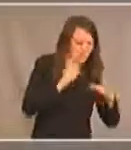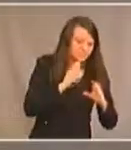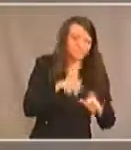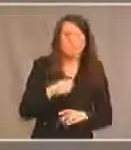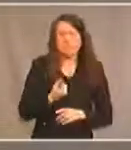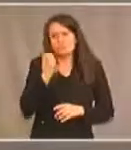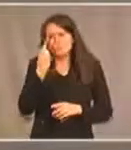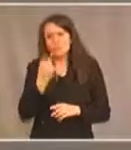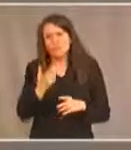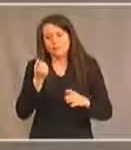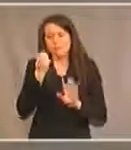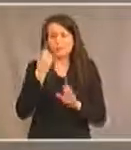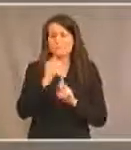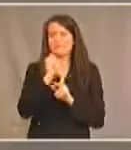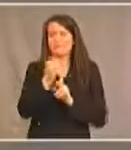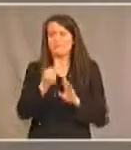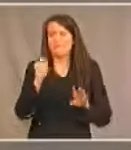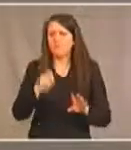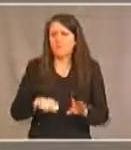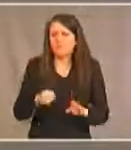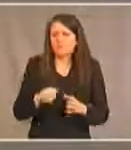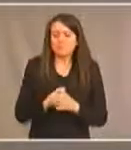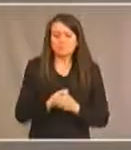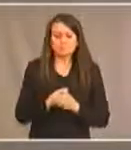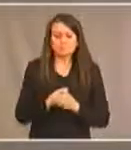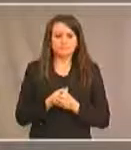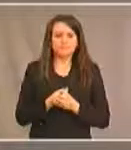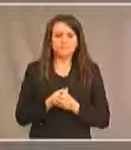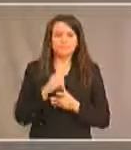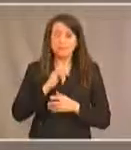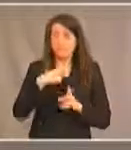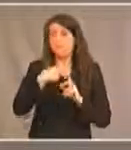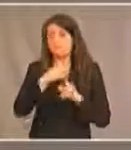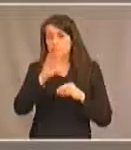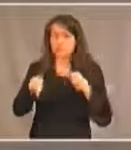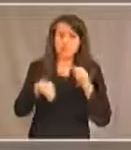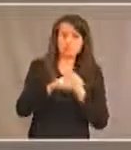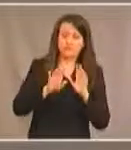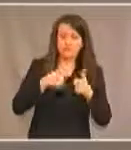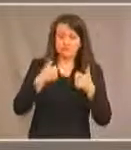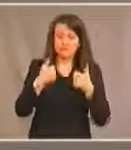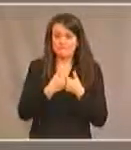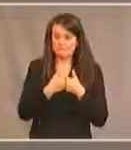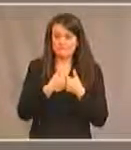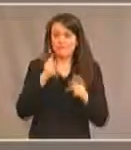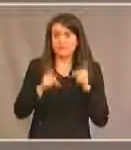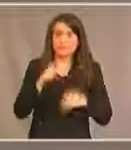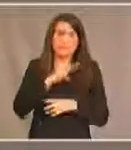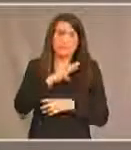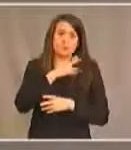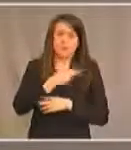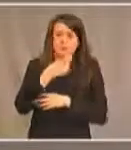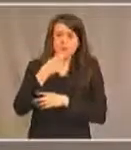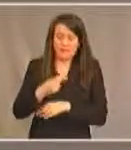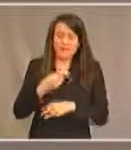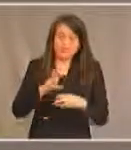parfaitement le dilemme et puis, si on ajoute à cela les défis que connaissent les personnes ayant un handicap,